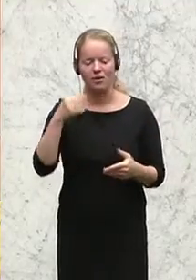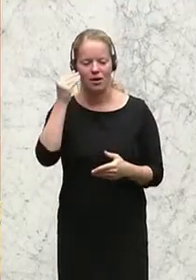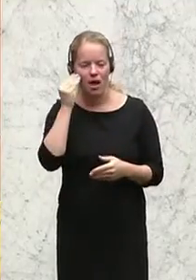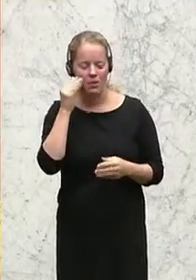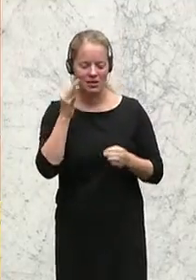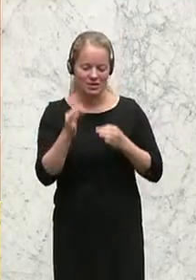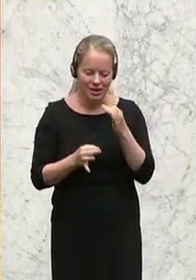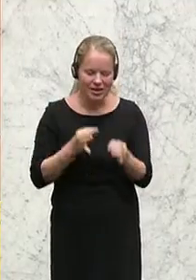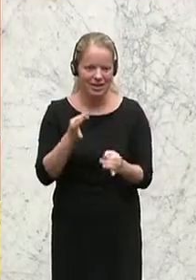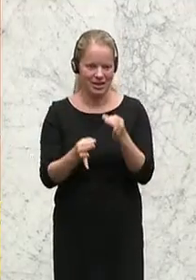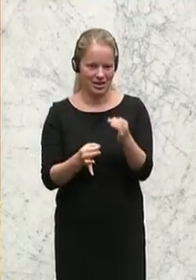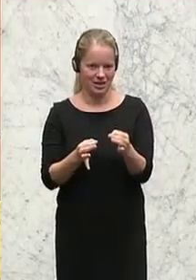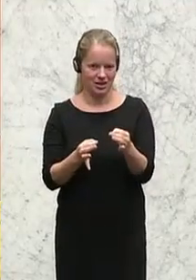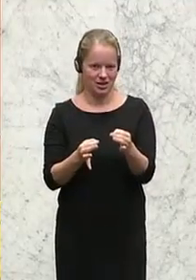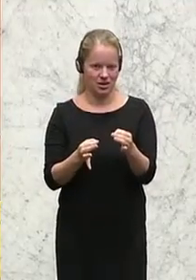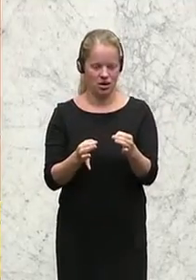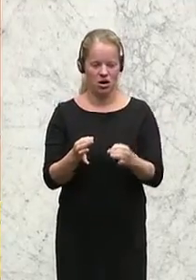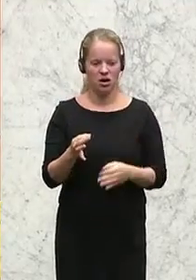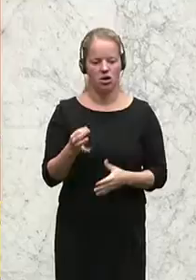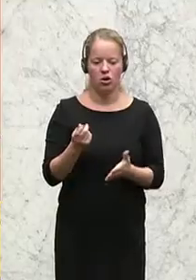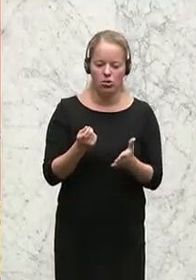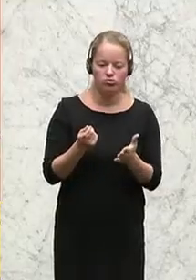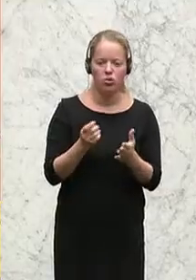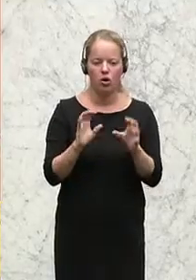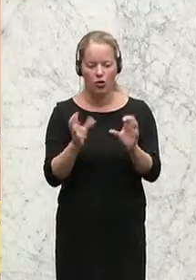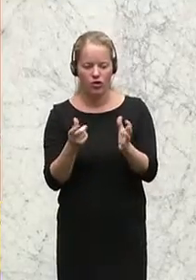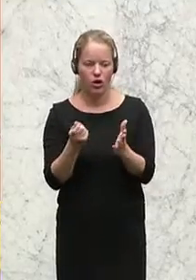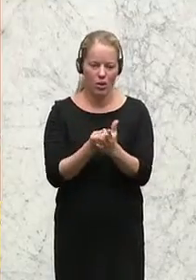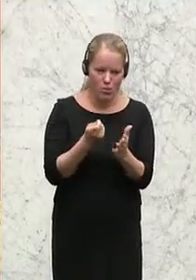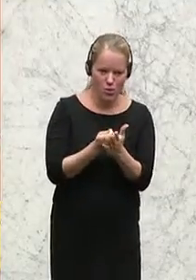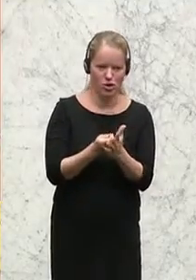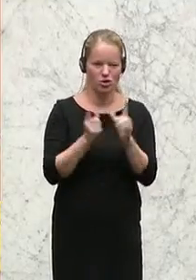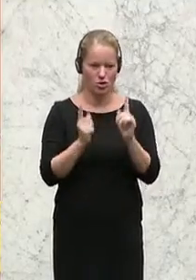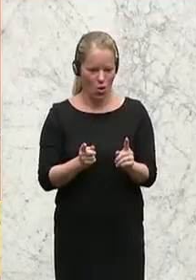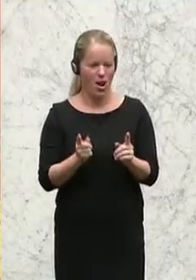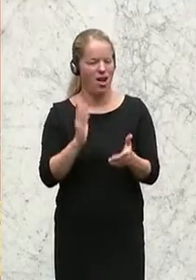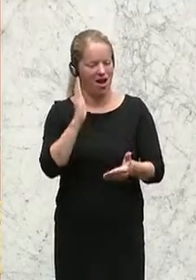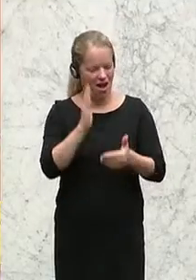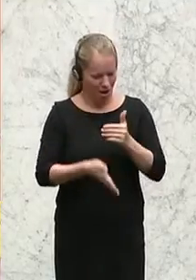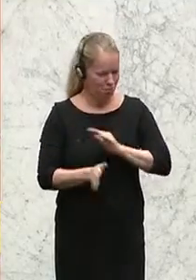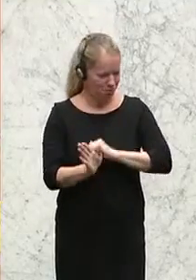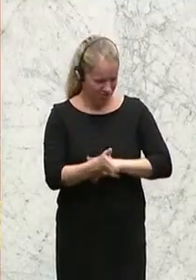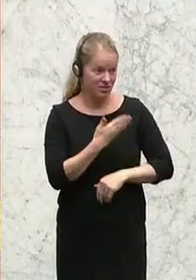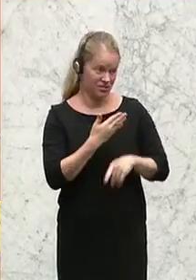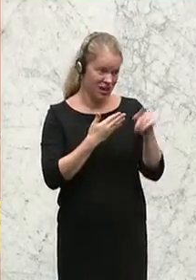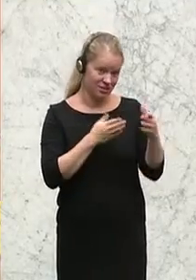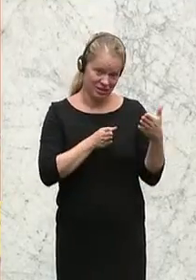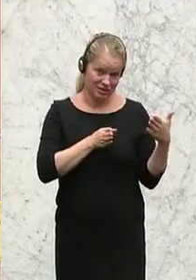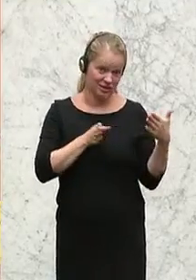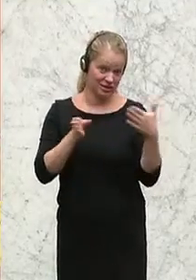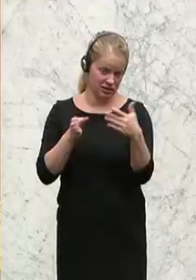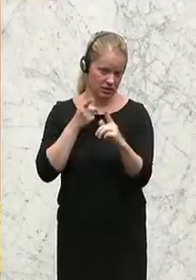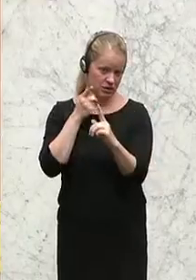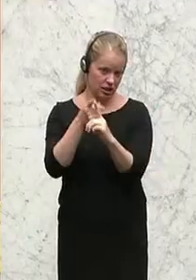Beindigung von Rundfunkgebühren genau in diese Richtung zielt. Wir haben doch in Wirklichkeit